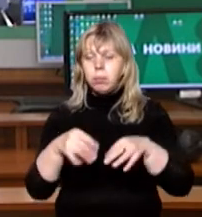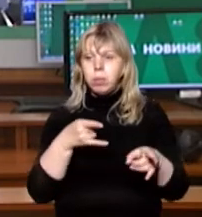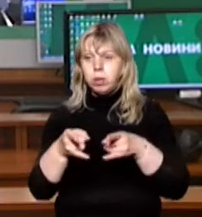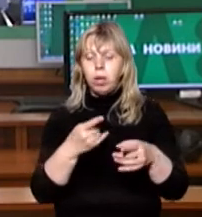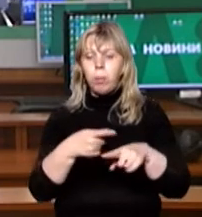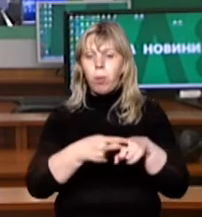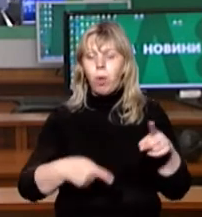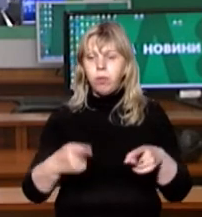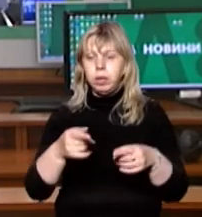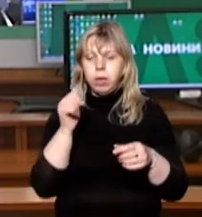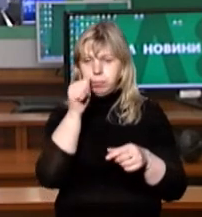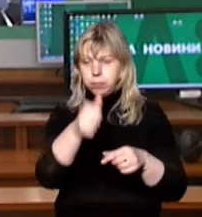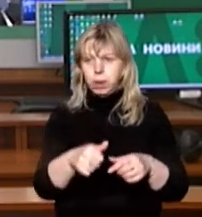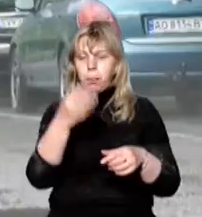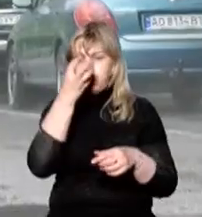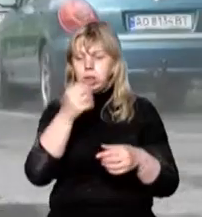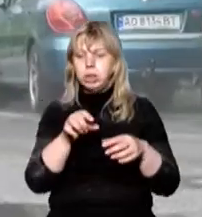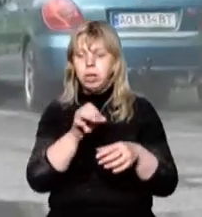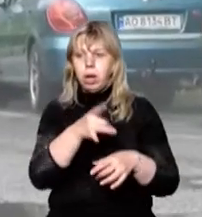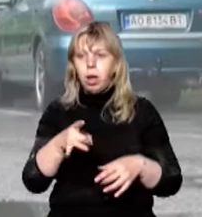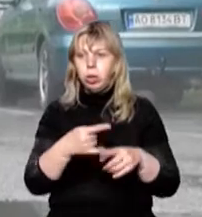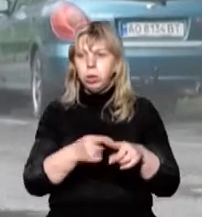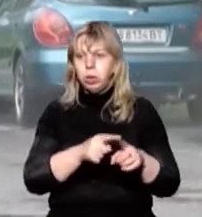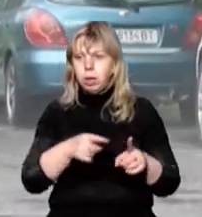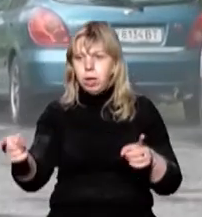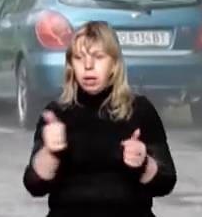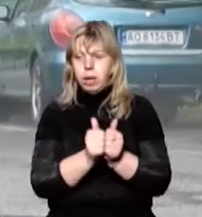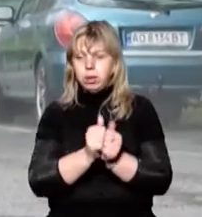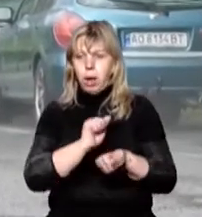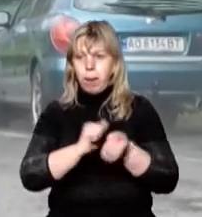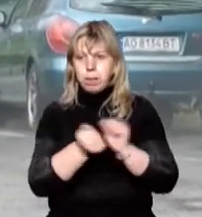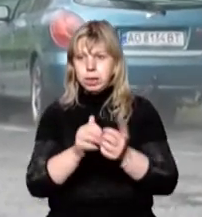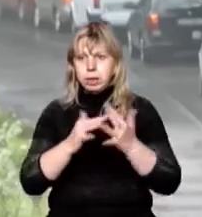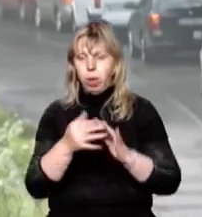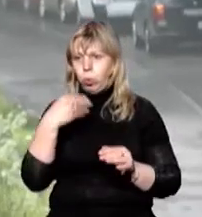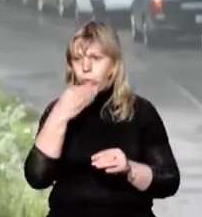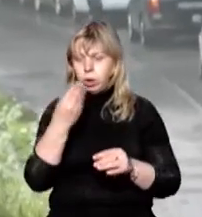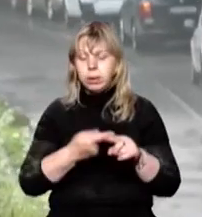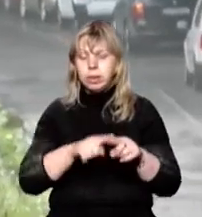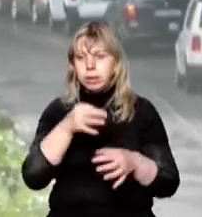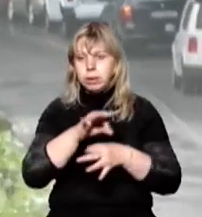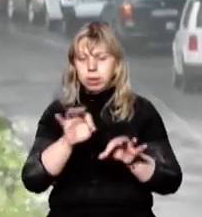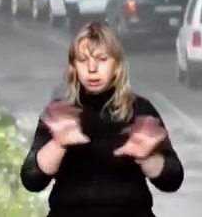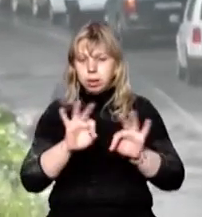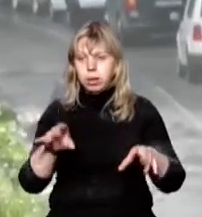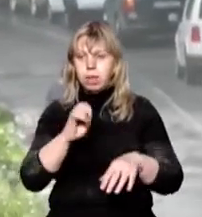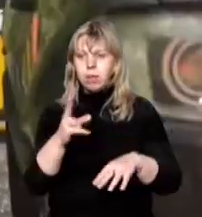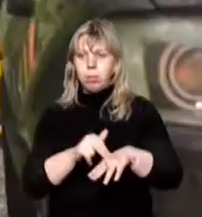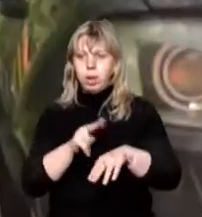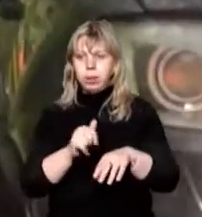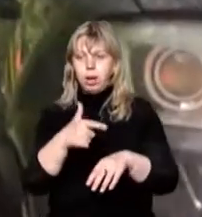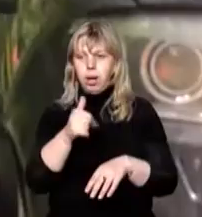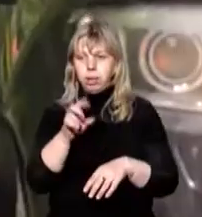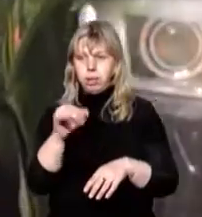частково обмажили від початку Перечинського району до шляхопроводу біля села Кам'яниця Ужгородського. Про це сказала речниця Нацполіції